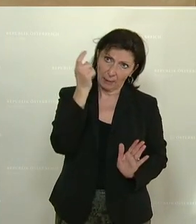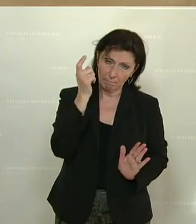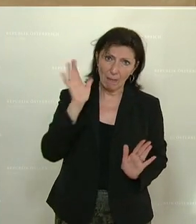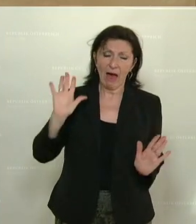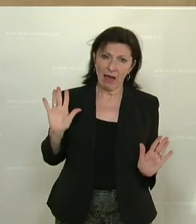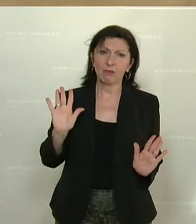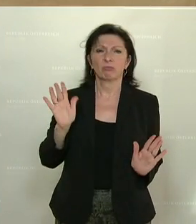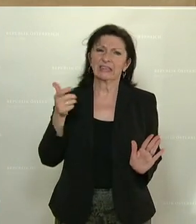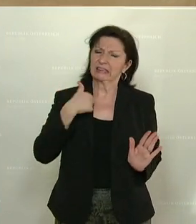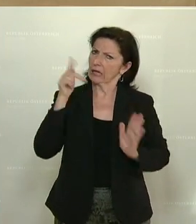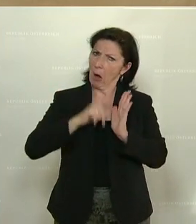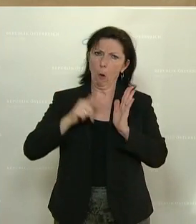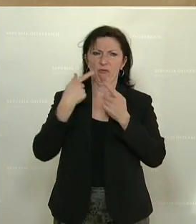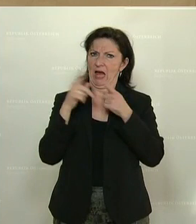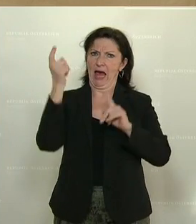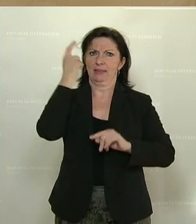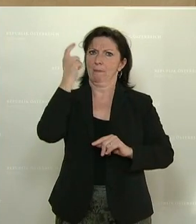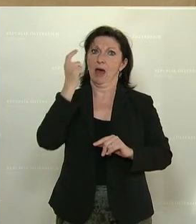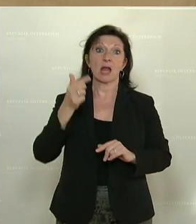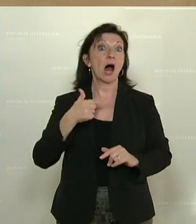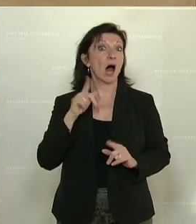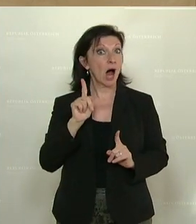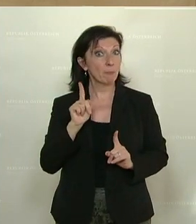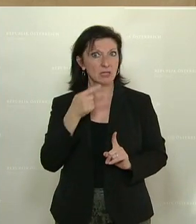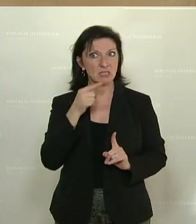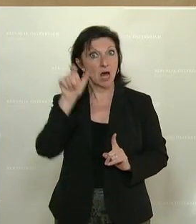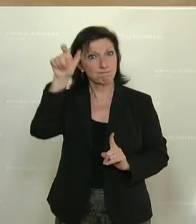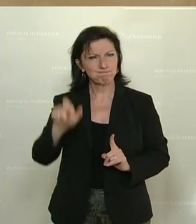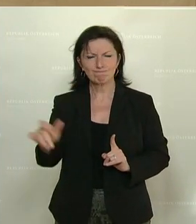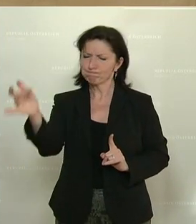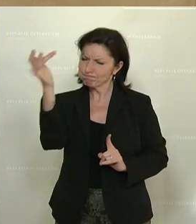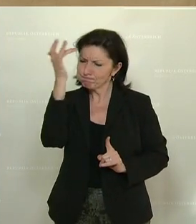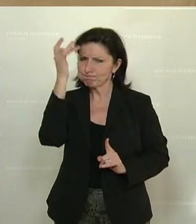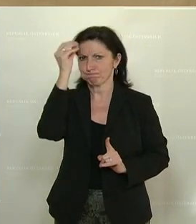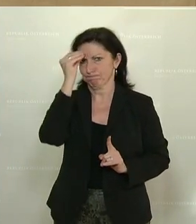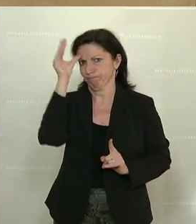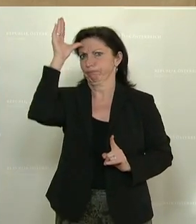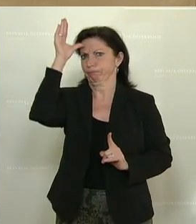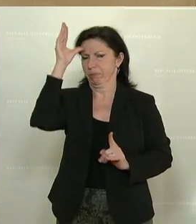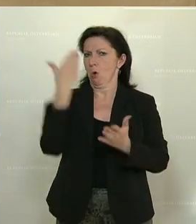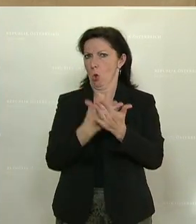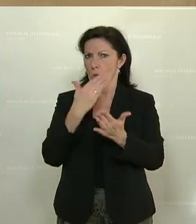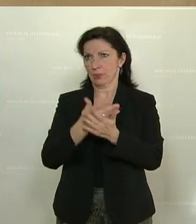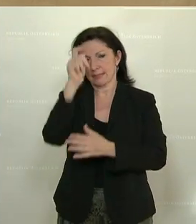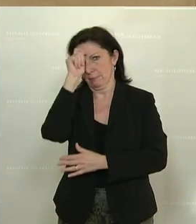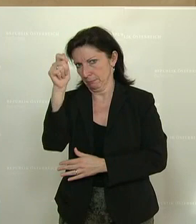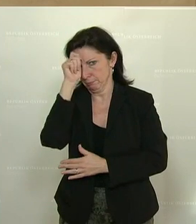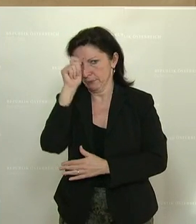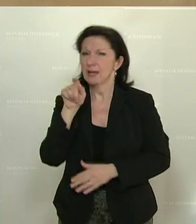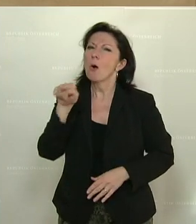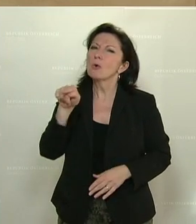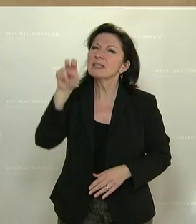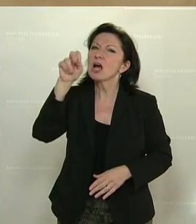nicht teilen konnte, aber den ich als einen brillanten Denker, immer als brillanten Denker, sehr geschätzt habe und hat